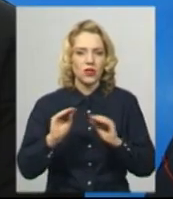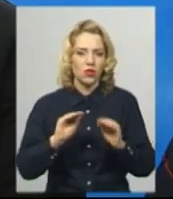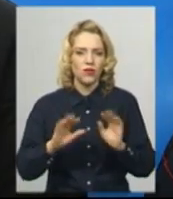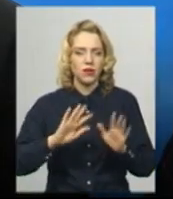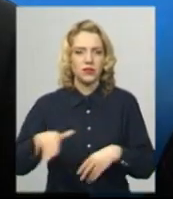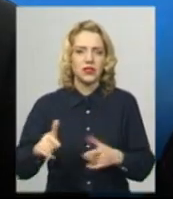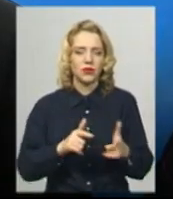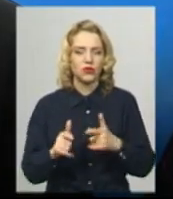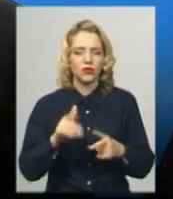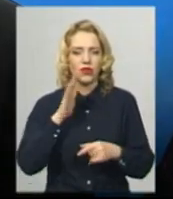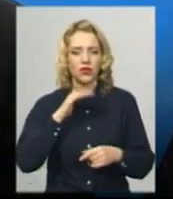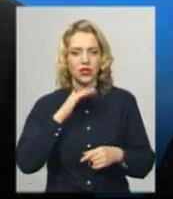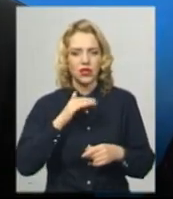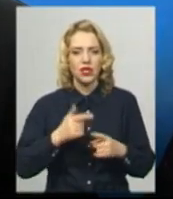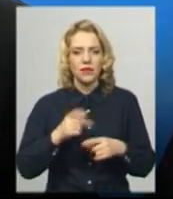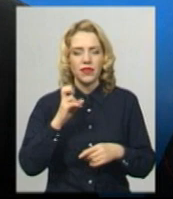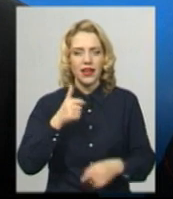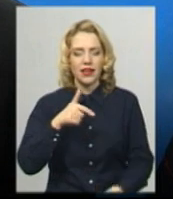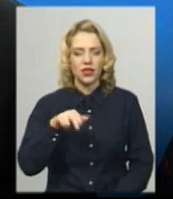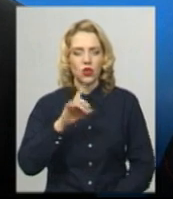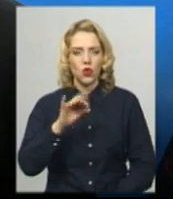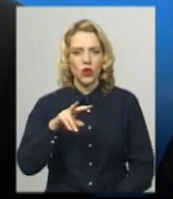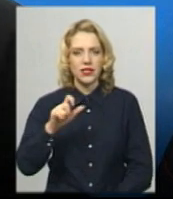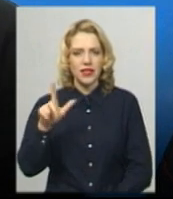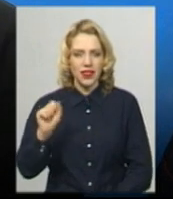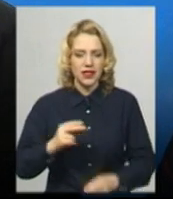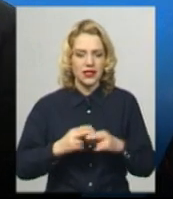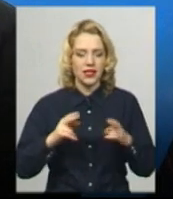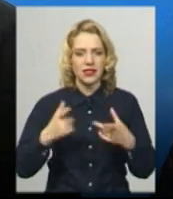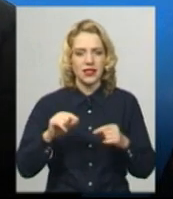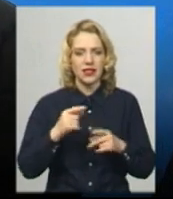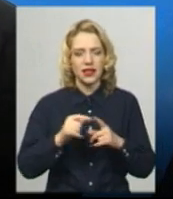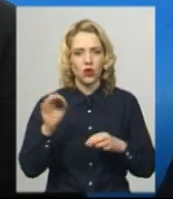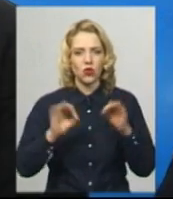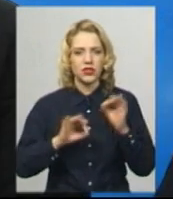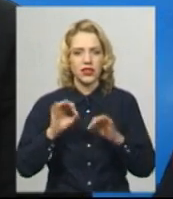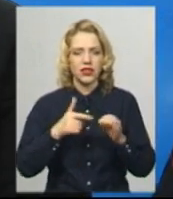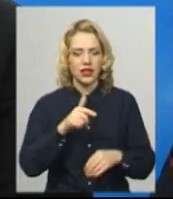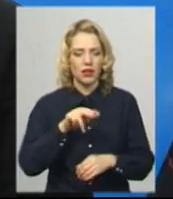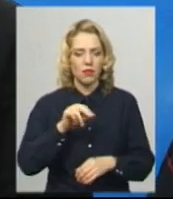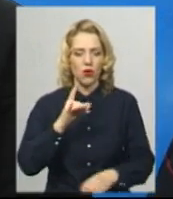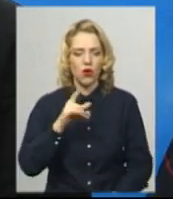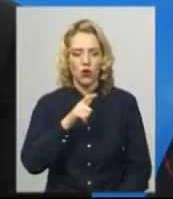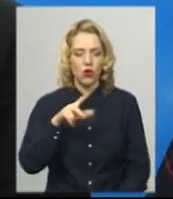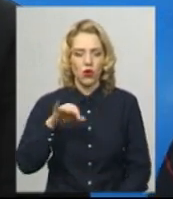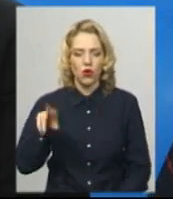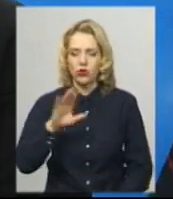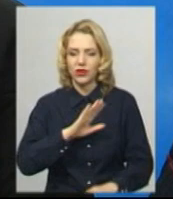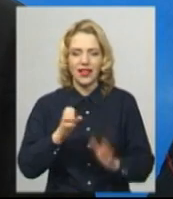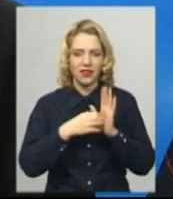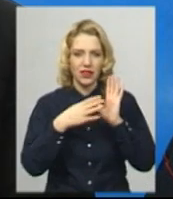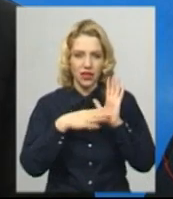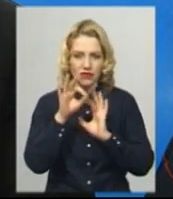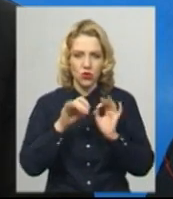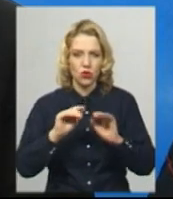води на гідролізній станції, де концентрація гіпохлориду не 19%, а 0,75%,